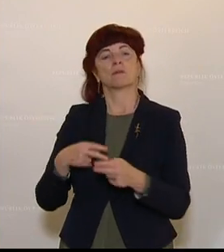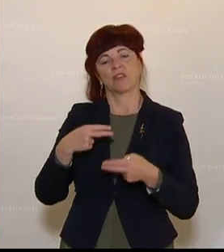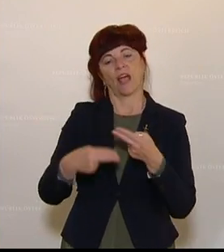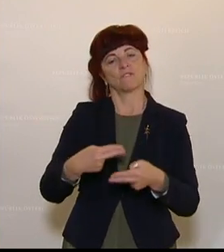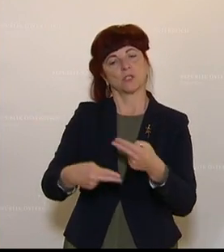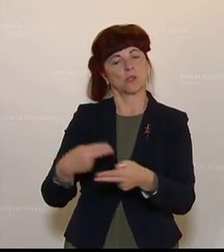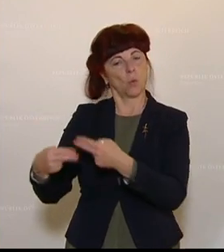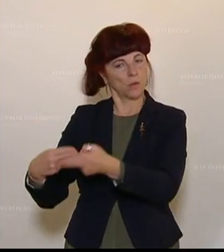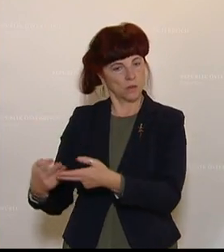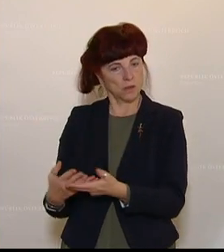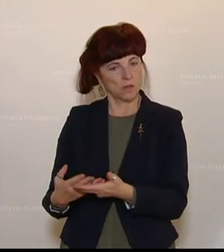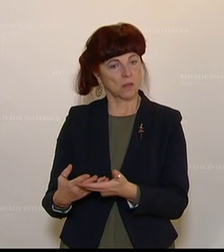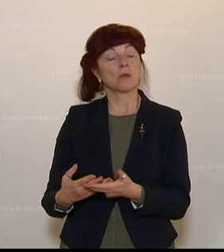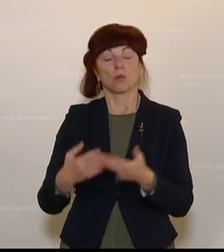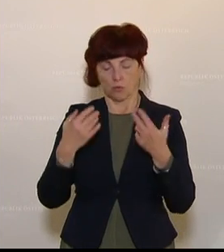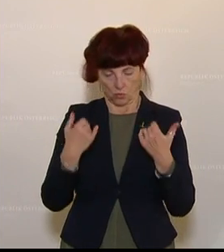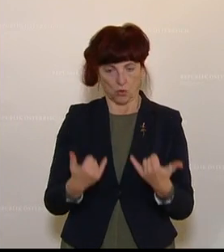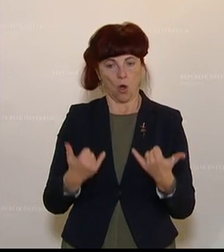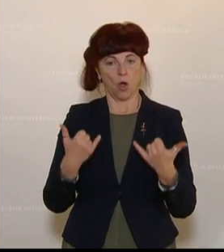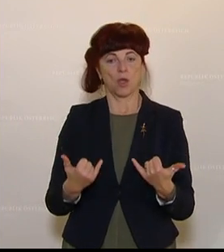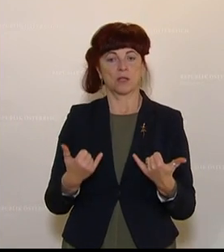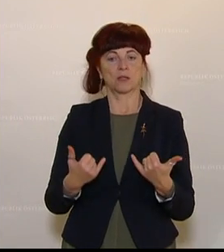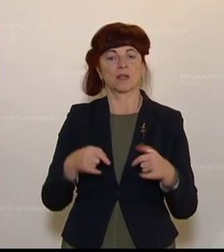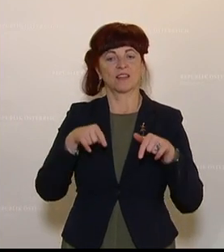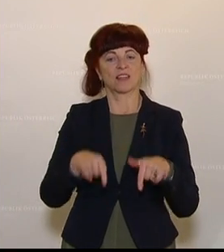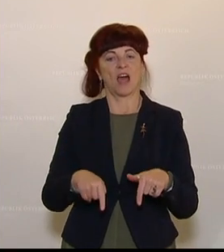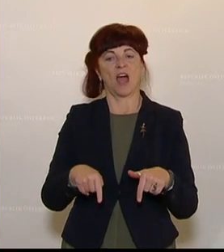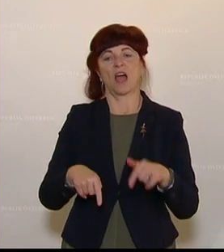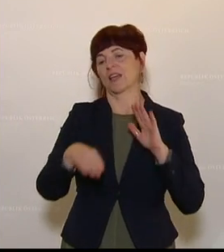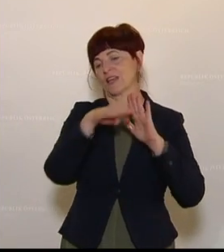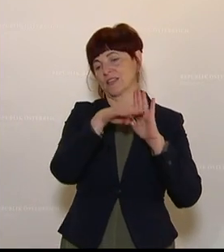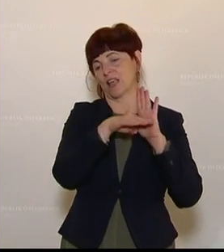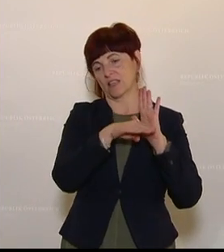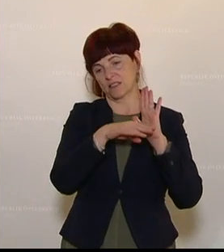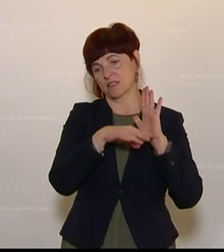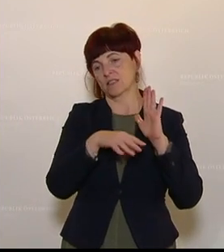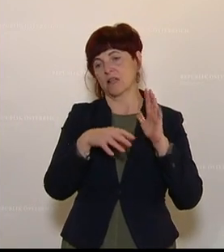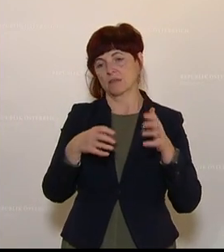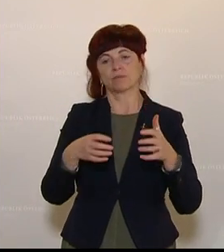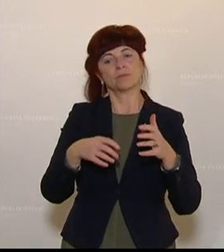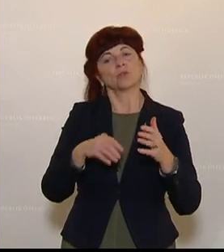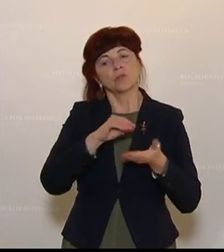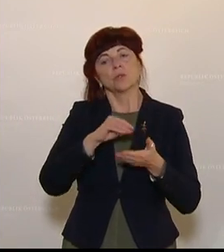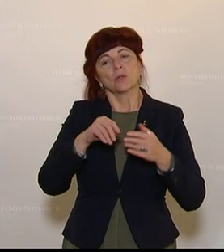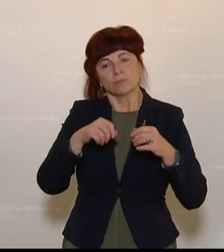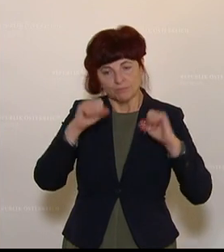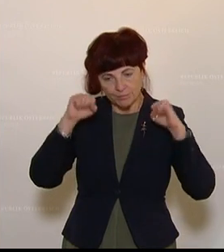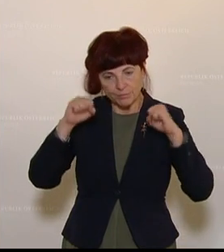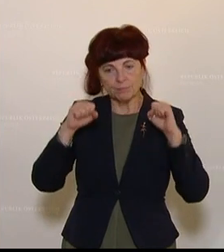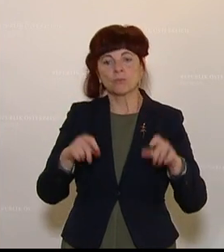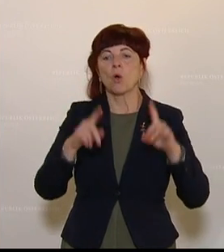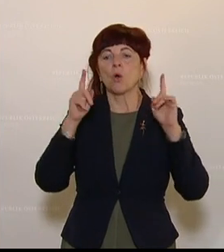Und was wir heute machen, ist das Gesetz, das diese Prüfung regelt, das Genossenschaftsrevisionsgesetz